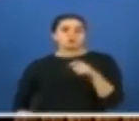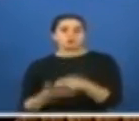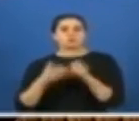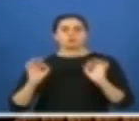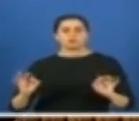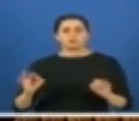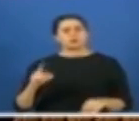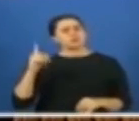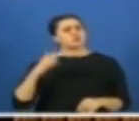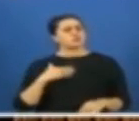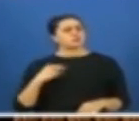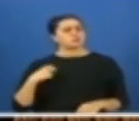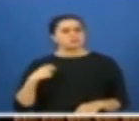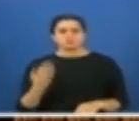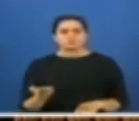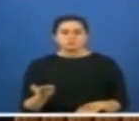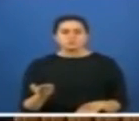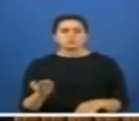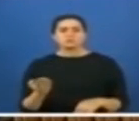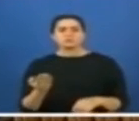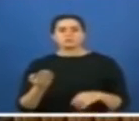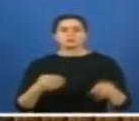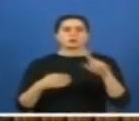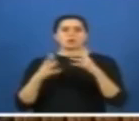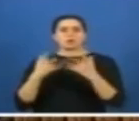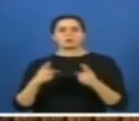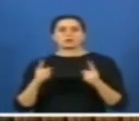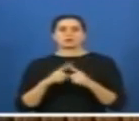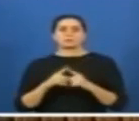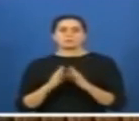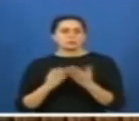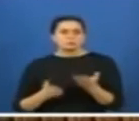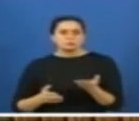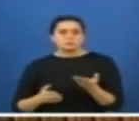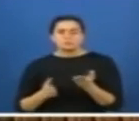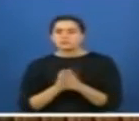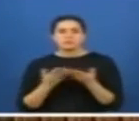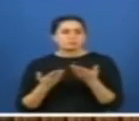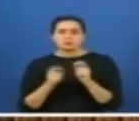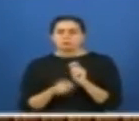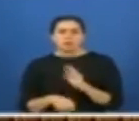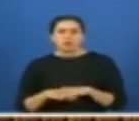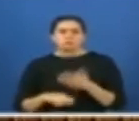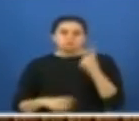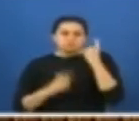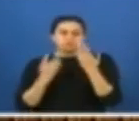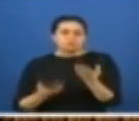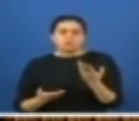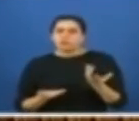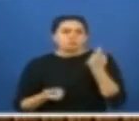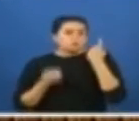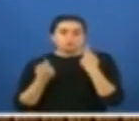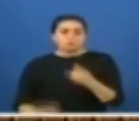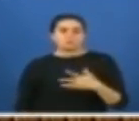Ya Allah aşkına bunlarda diyorlar ya biz hesap kitap biliyoruz. Ya neyin hesap kitabını yapıyorsunuz siz? Neyin hesap